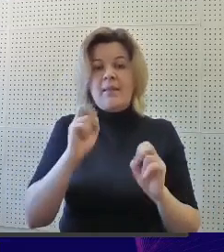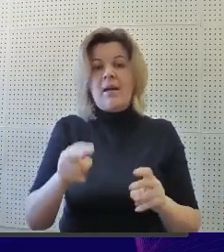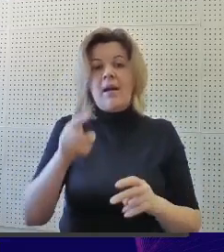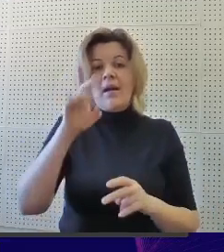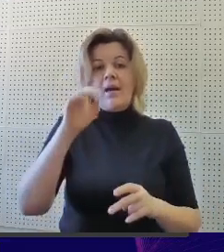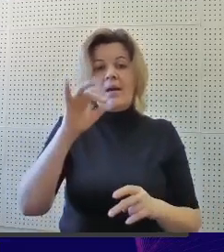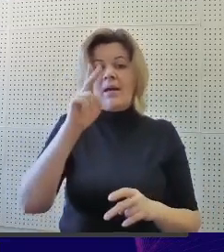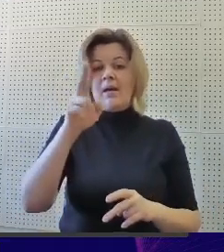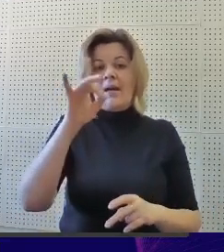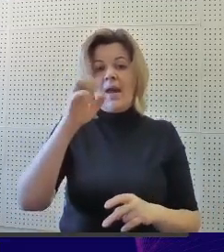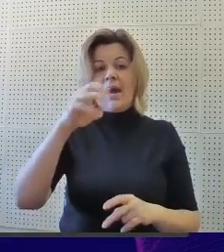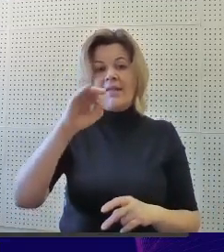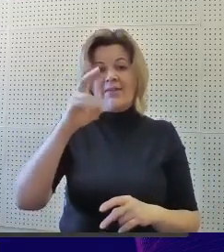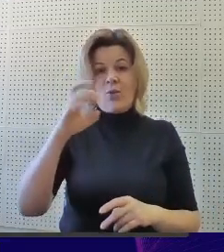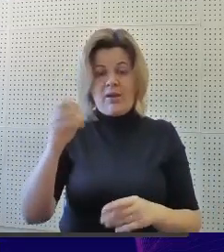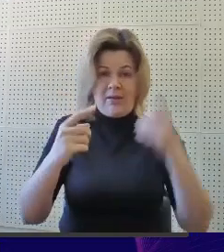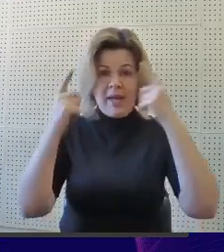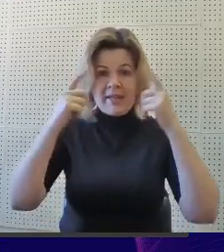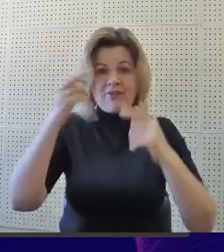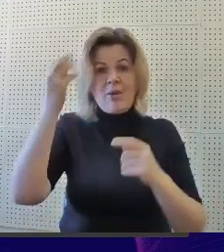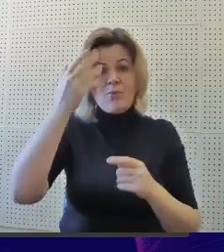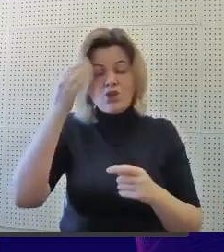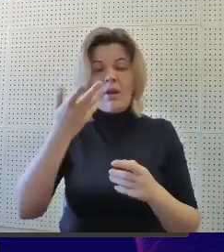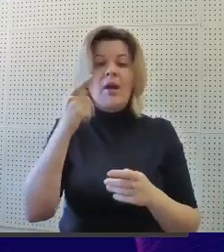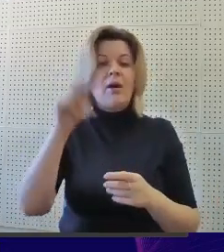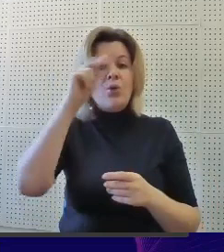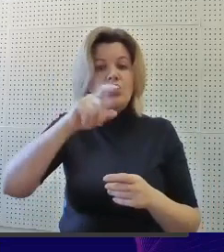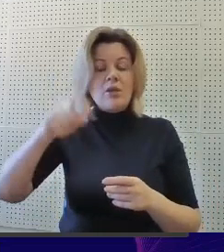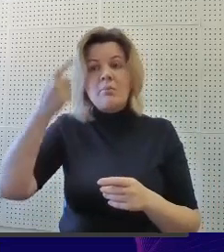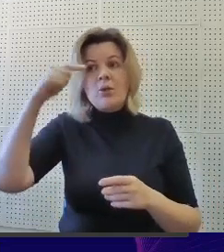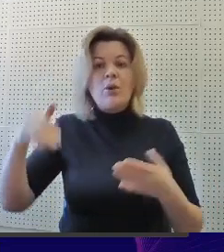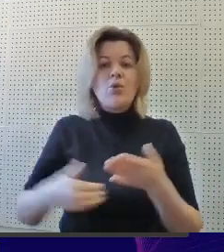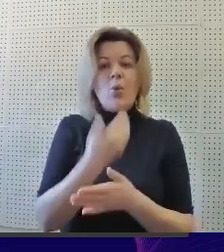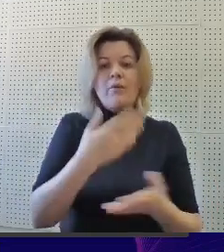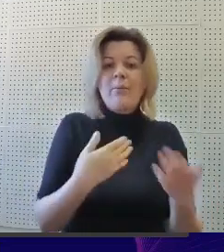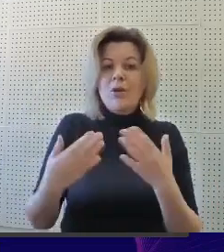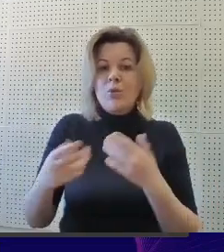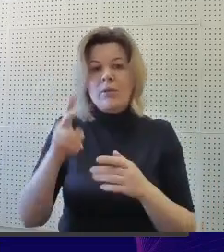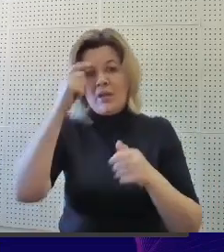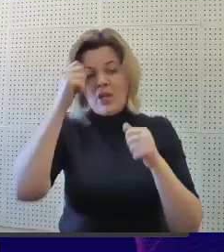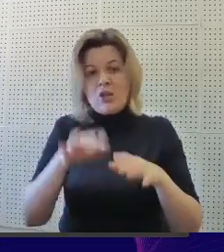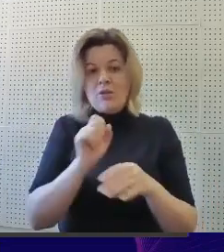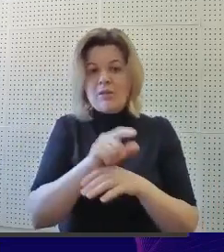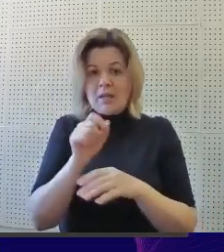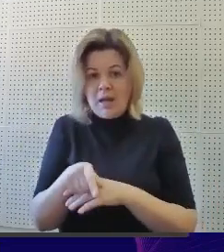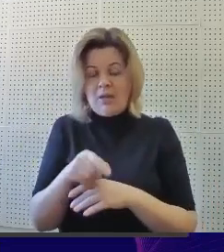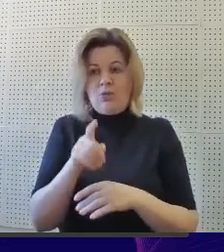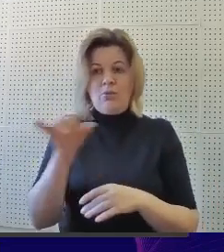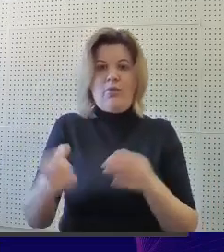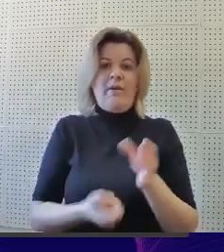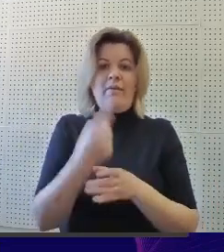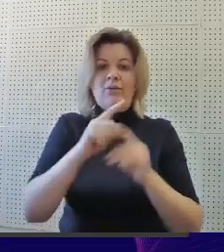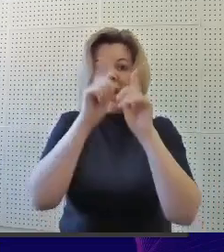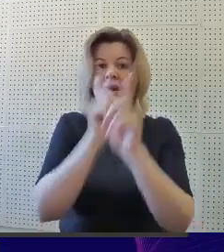креативное мышление, когда ученик создает новые подходы к решению задач и генерирует оригинальные идеи,